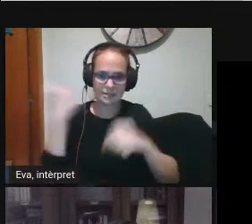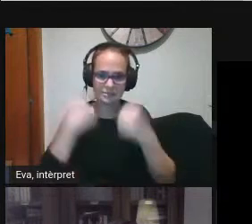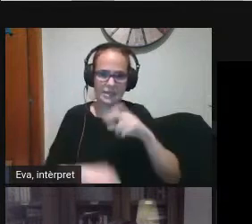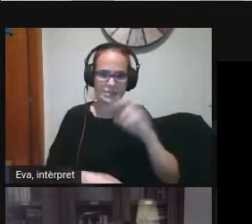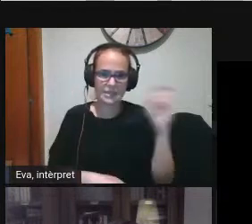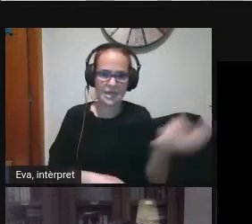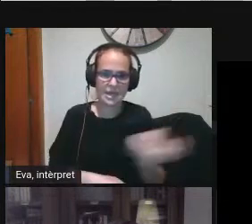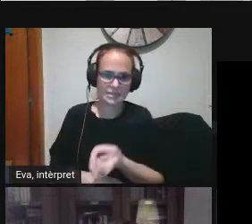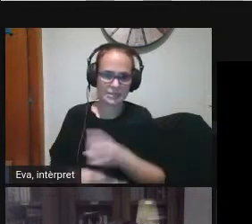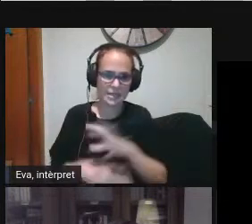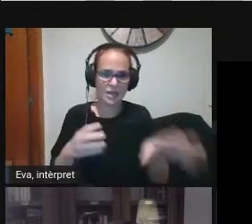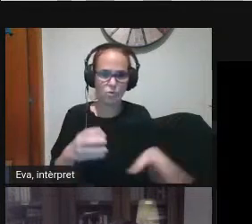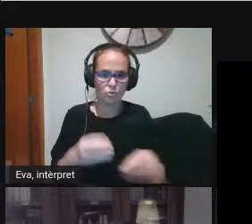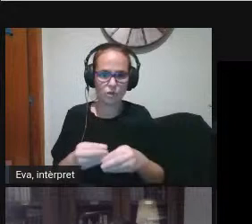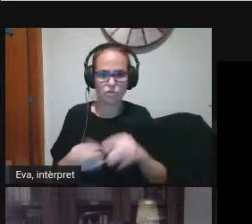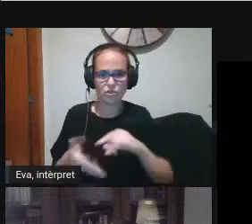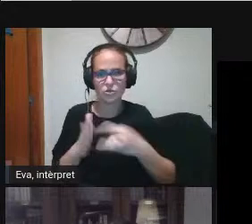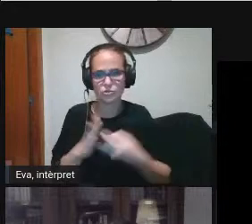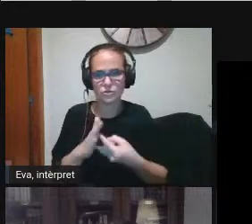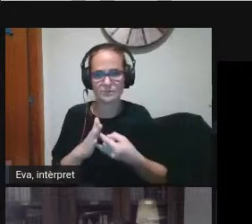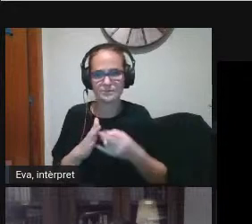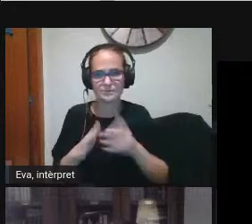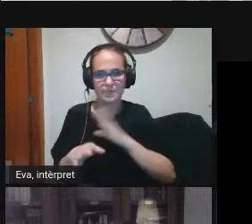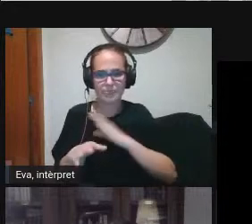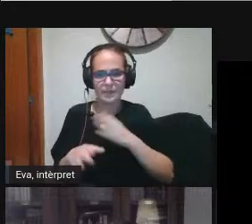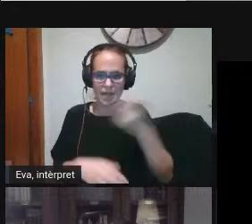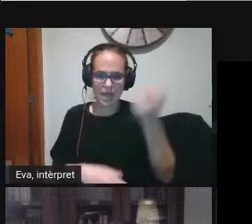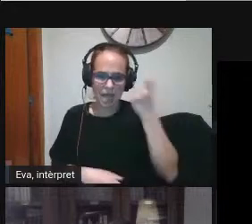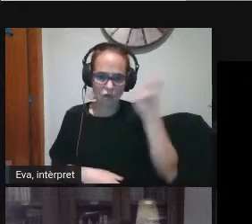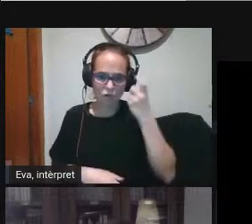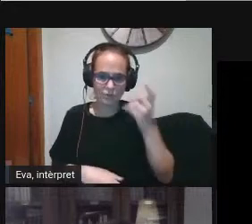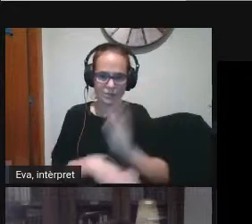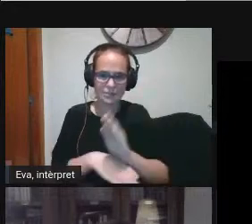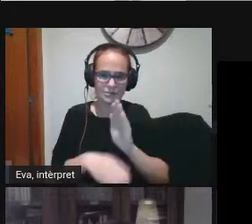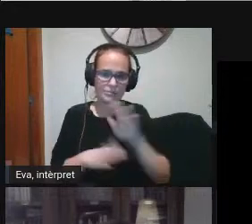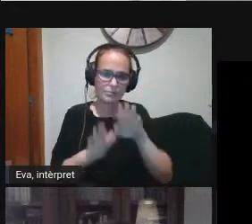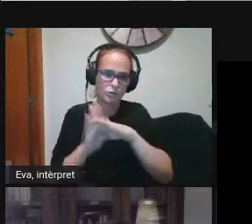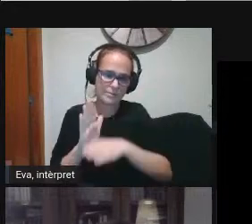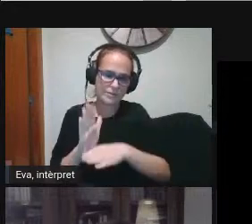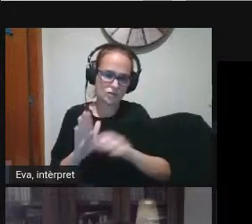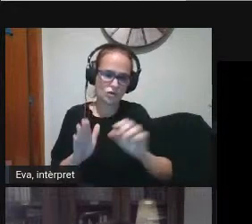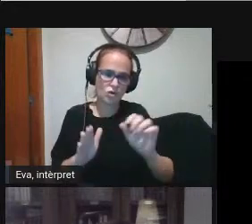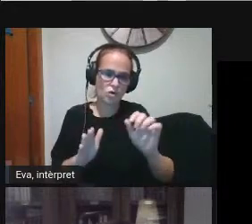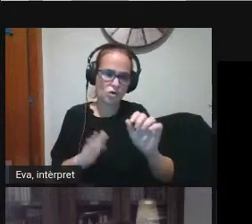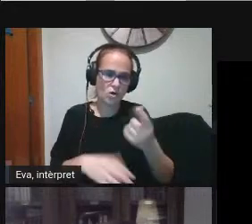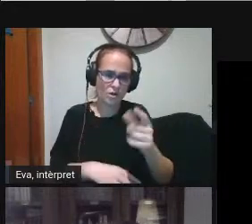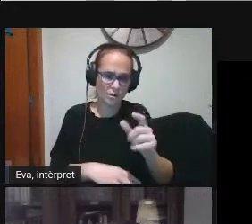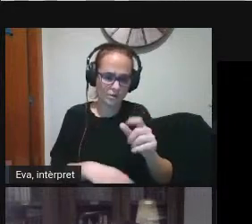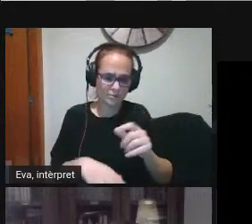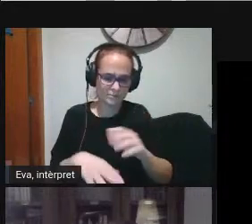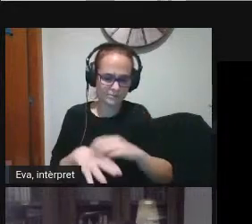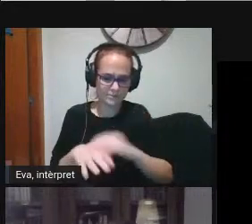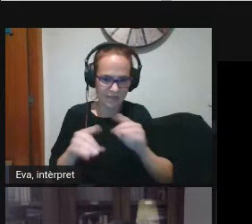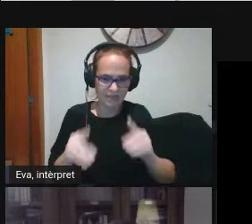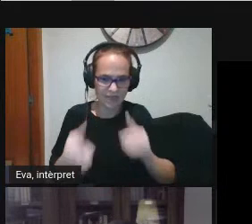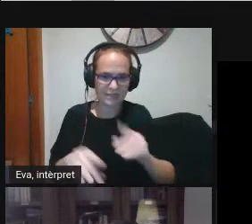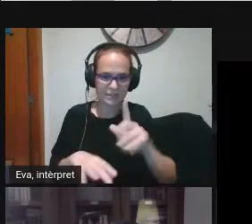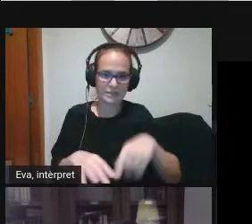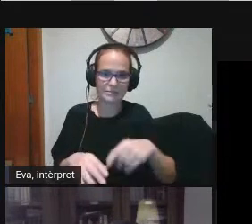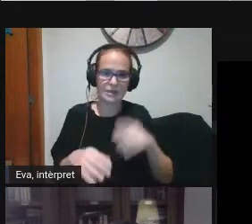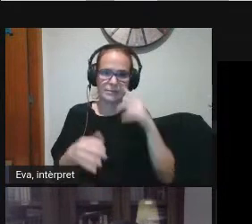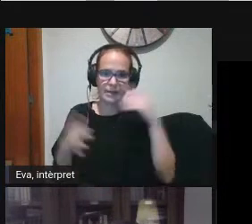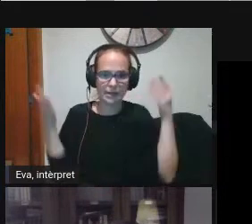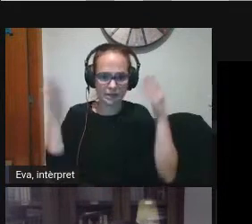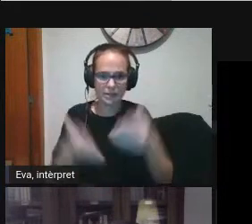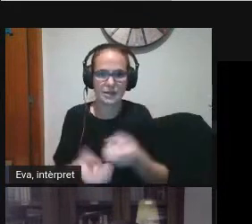la incorporació de la competència digital dels alumnes a les programacions didàctiques ús de les tecnologies digitals per atendre la diversitat dels alumnes